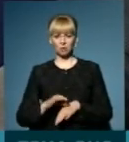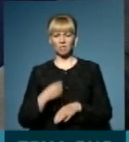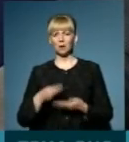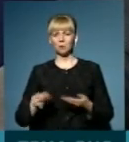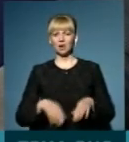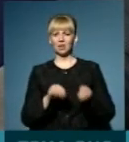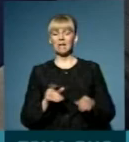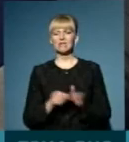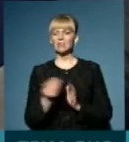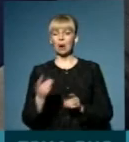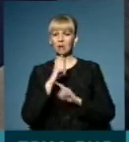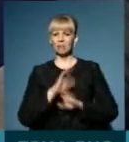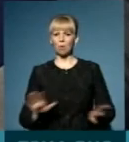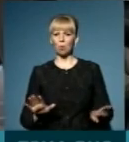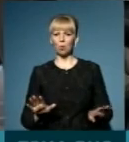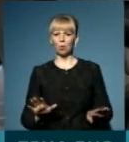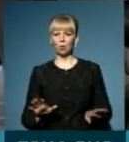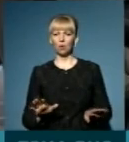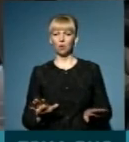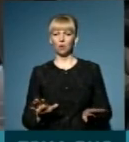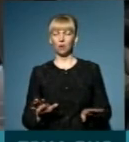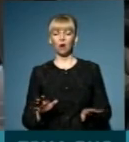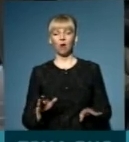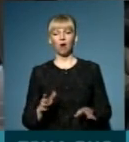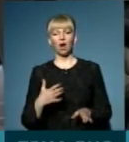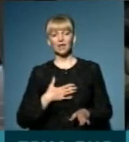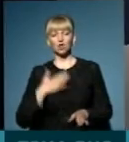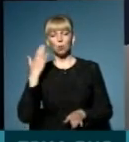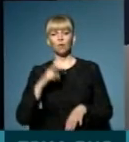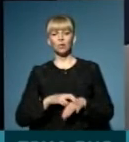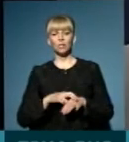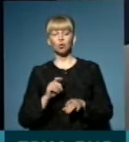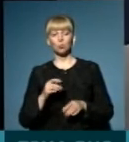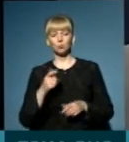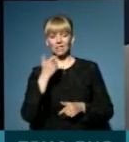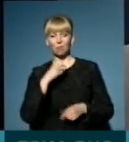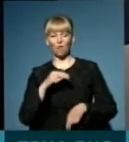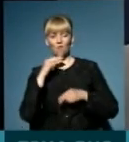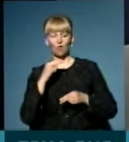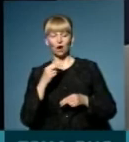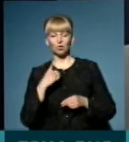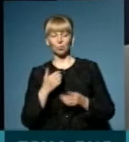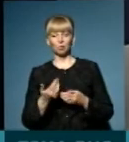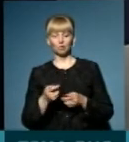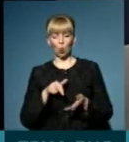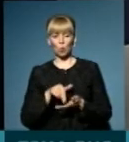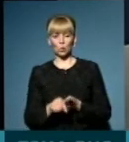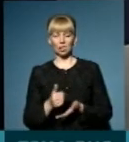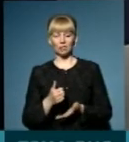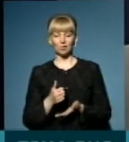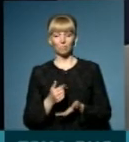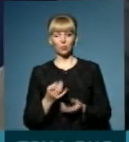я підпишу декларацію, з вами не буду. А буковинські лікарі на які кроки йдуть, щоб до себе привернути увагу пацієнтів? Ну, насправді,